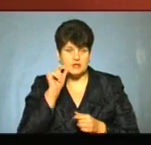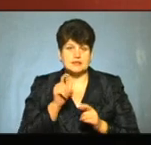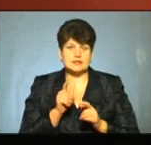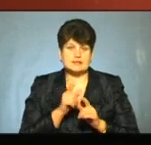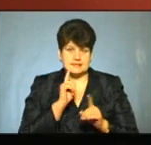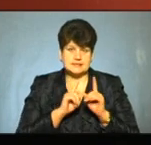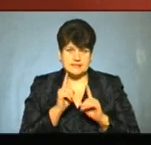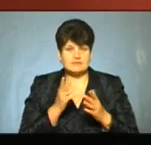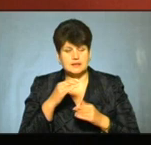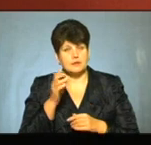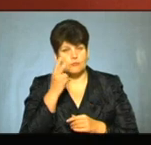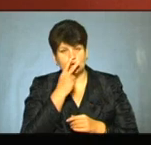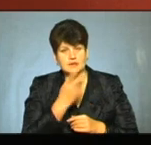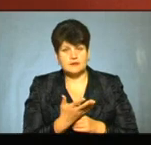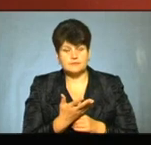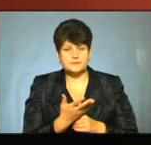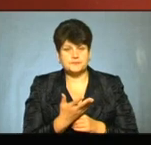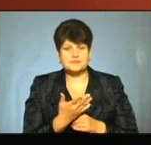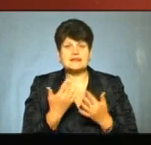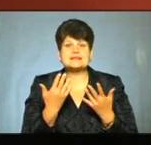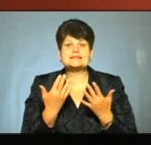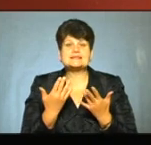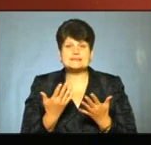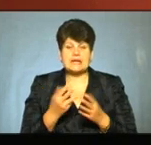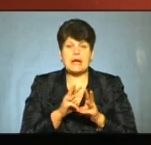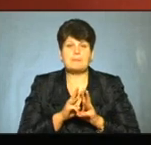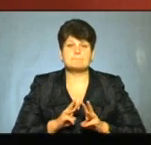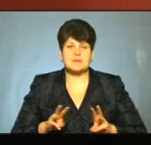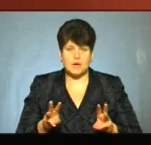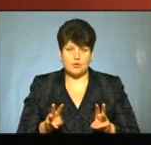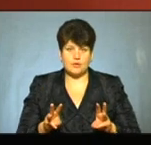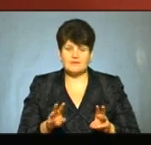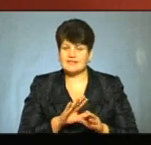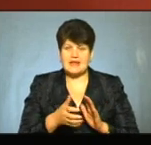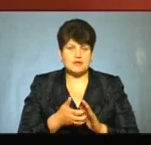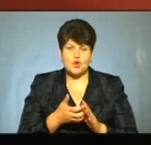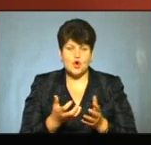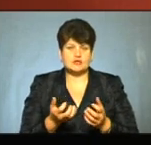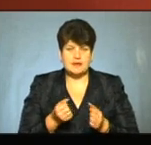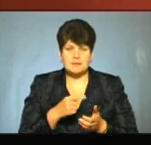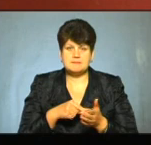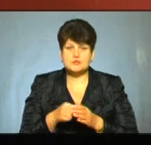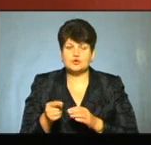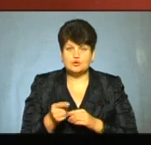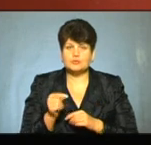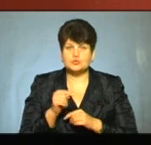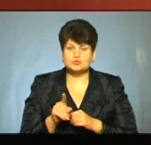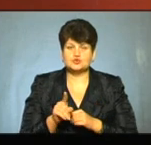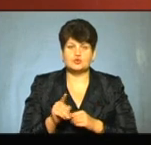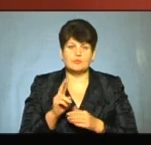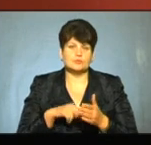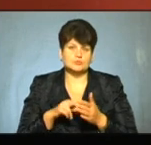позачерговій сесії. Давайте подивимося, власне, скільки мільйонів гривень не дотримає місто Тернопіль через те, що